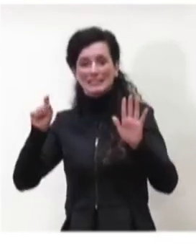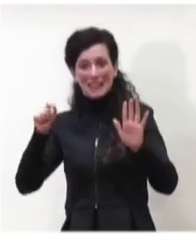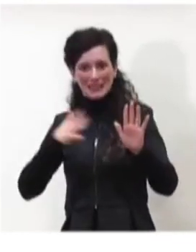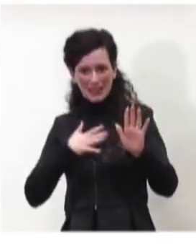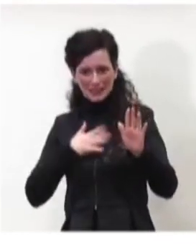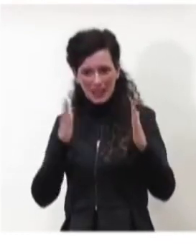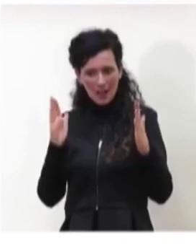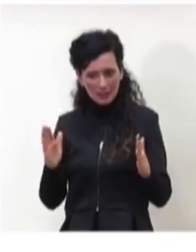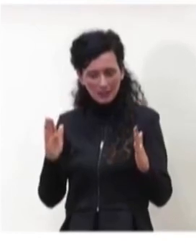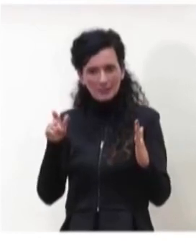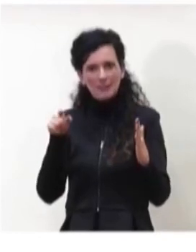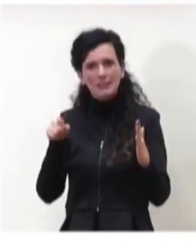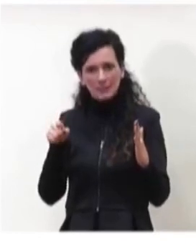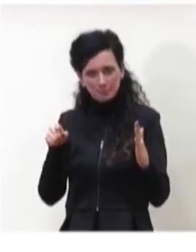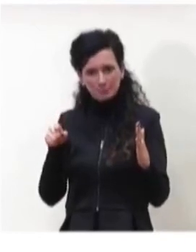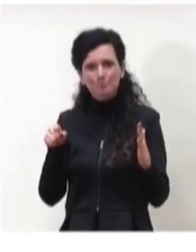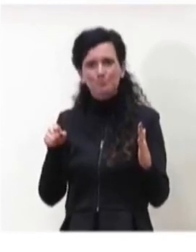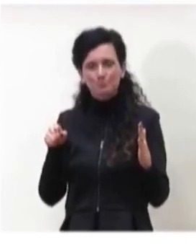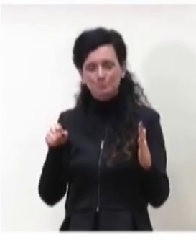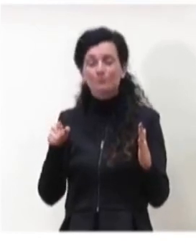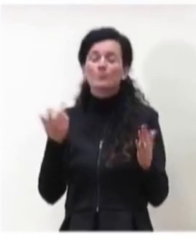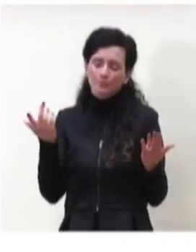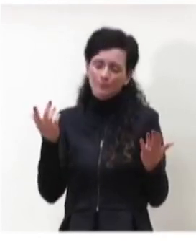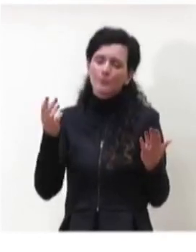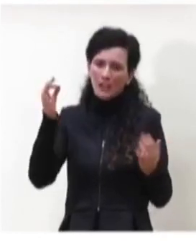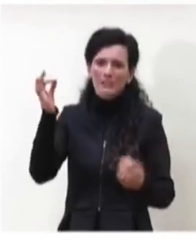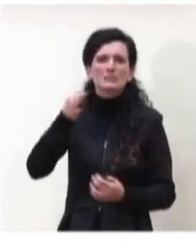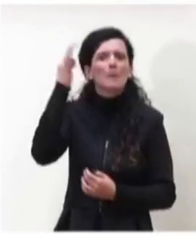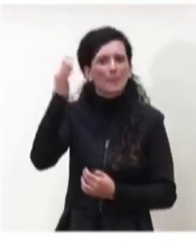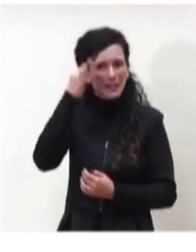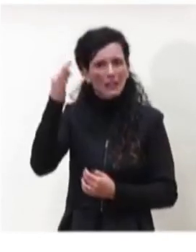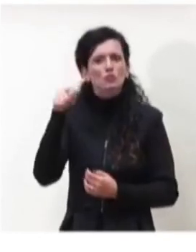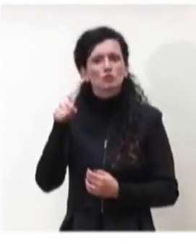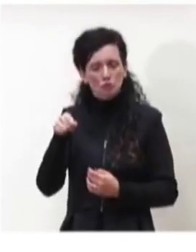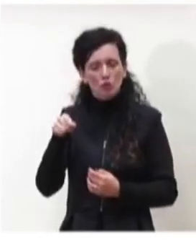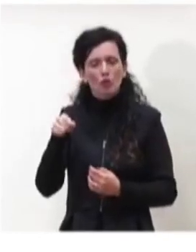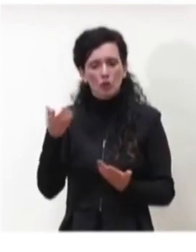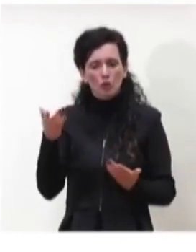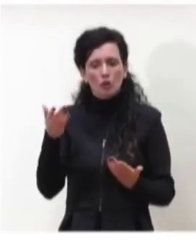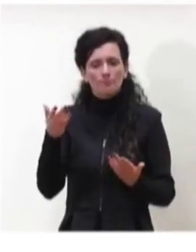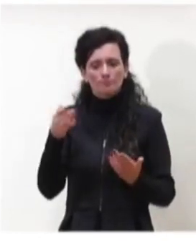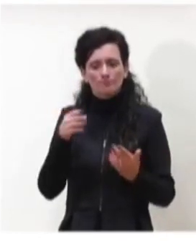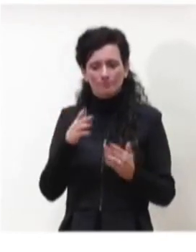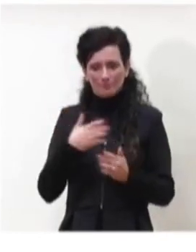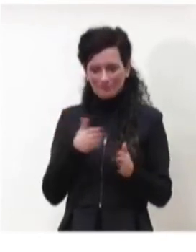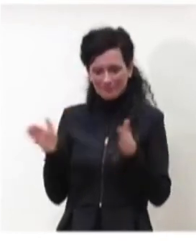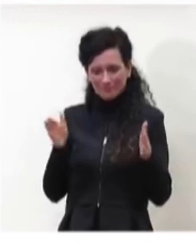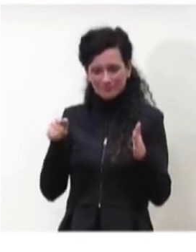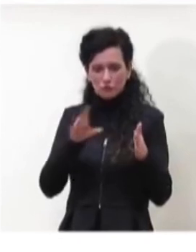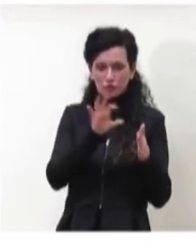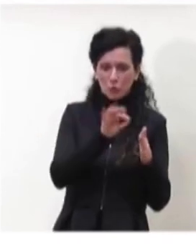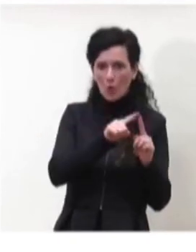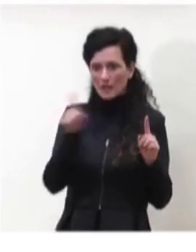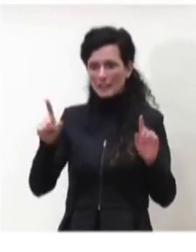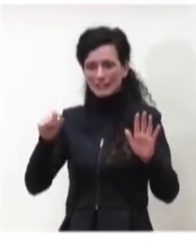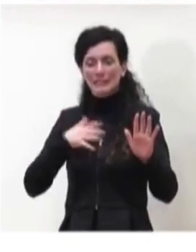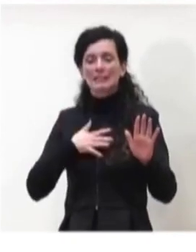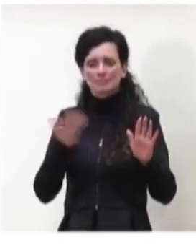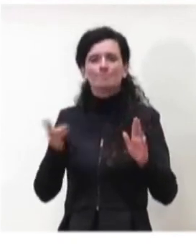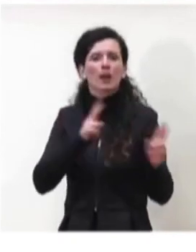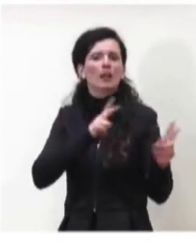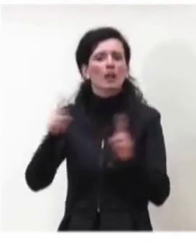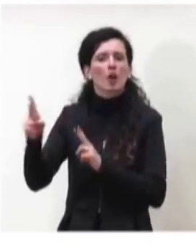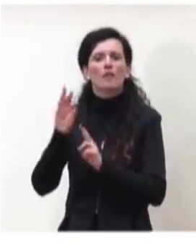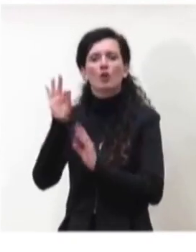più spesso contribuisce a ricoveri nelle terapie intensive.